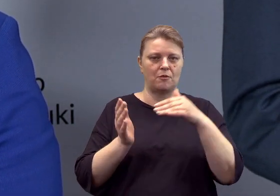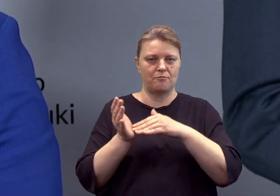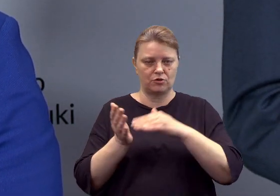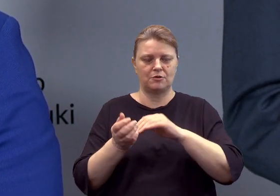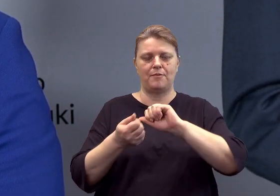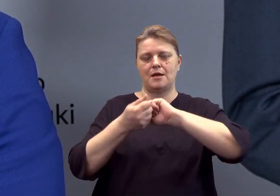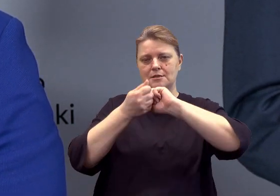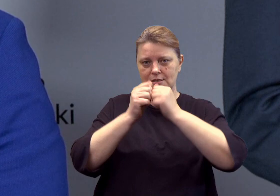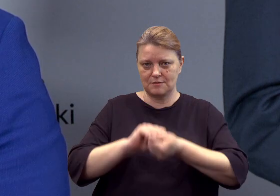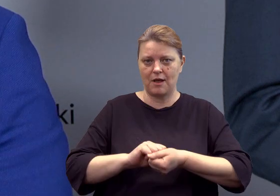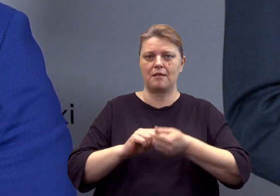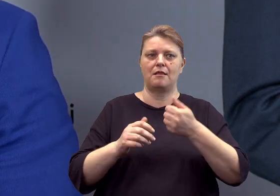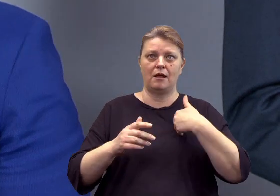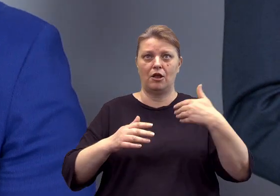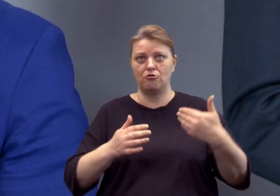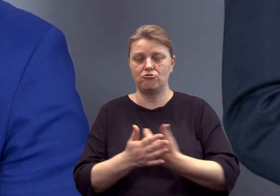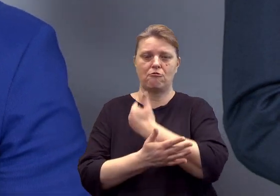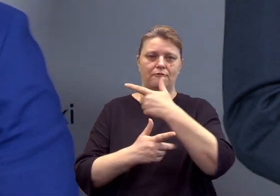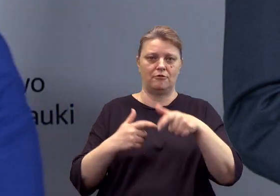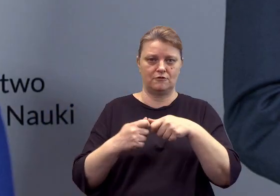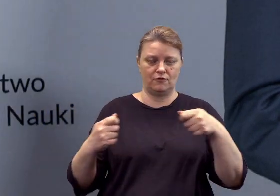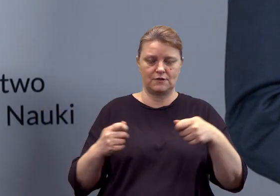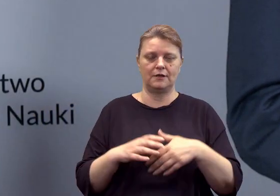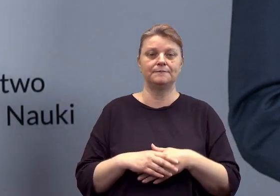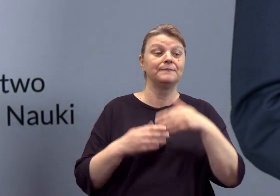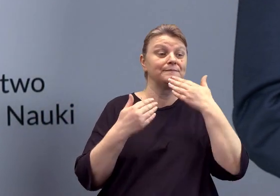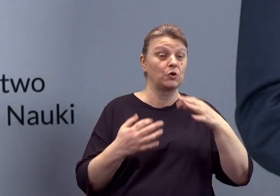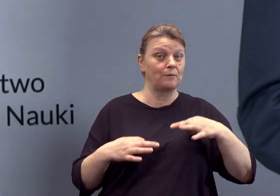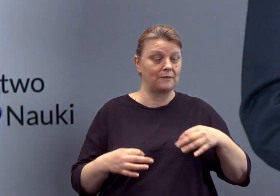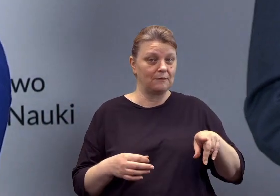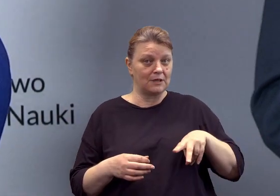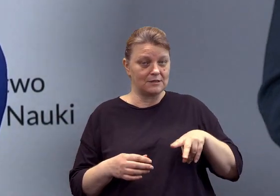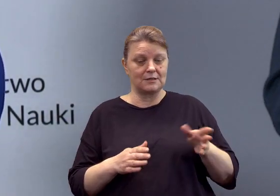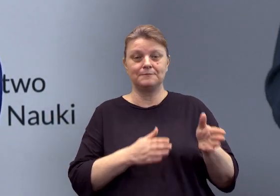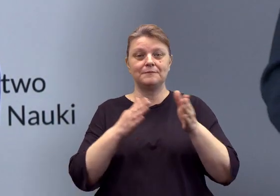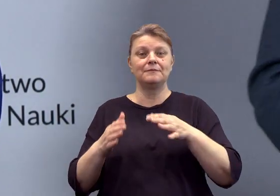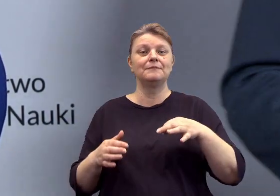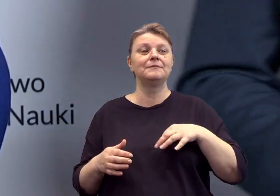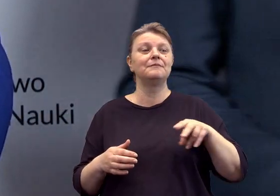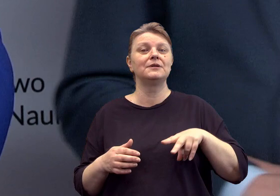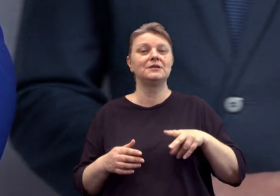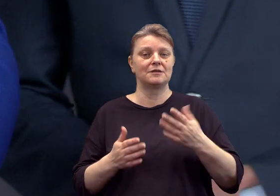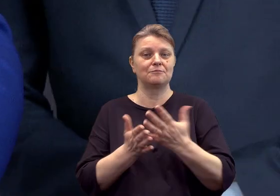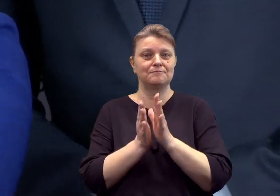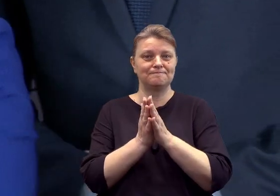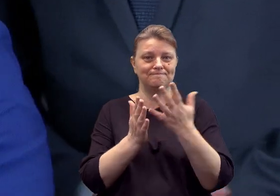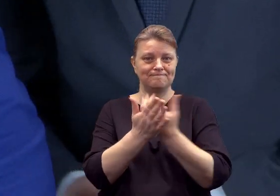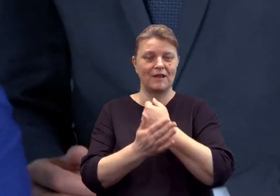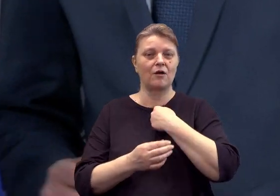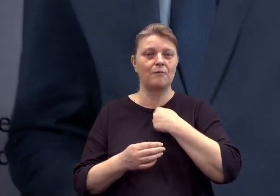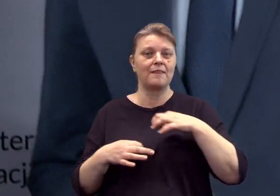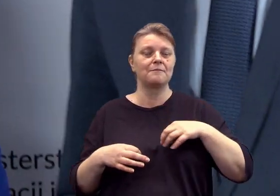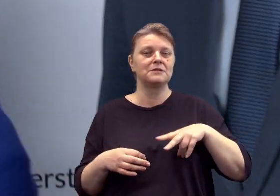praca i wypracowanie konstruktywnych rozwiązań. Dziękuję. Bardzo dziękuję. Panie minister, proszę jeszcze o zabranie głosu. Pan minister